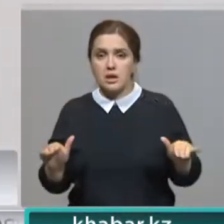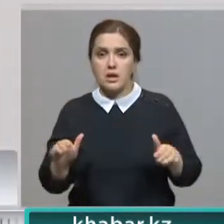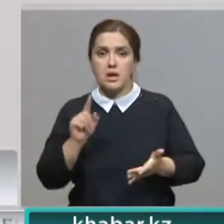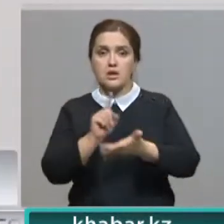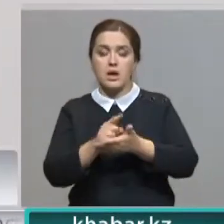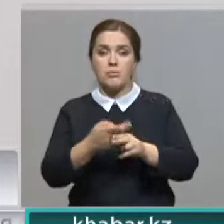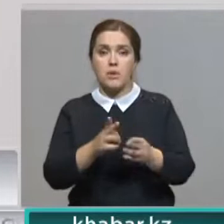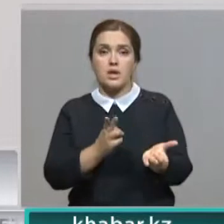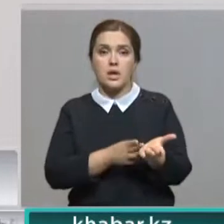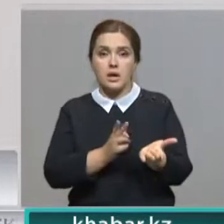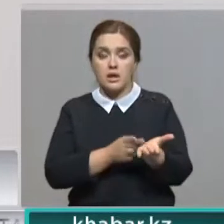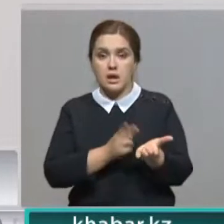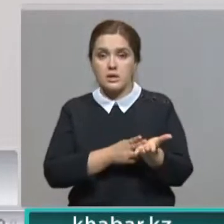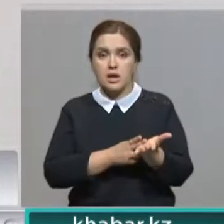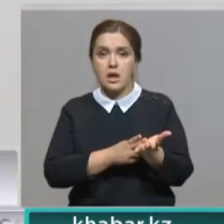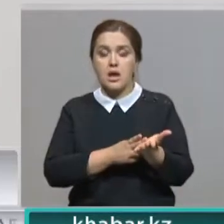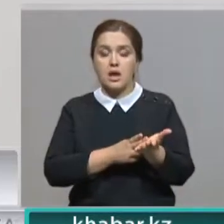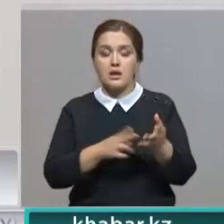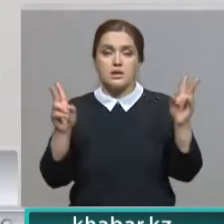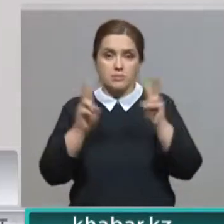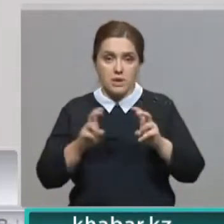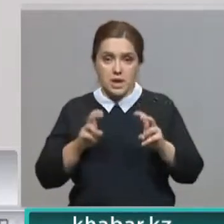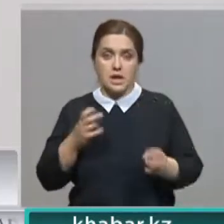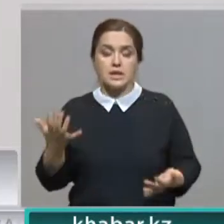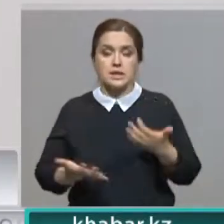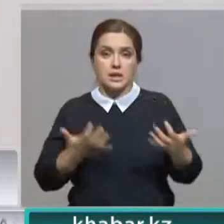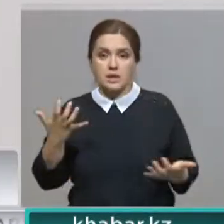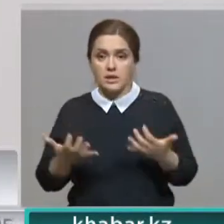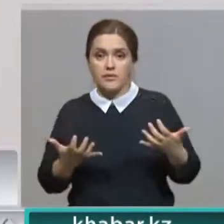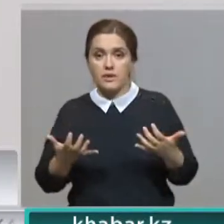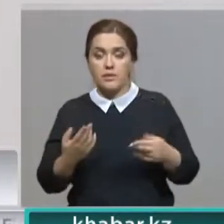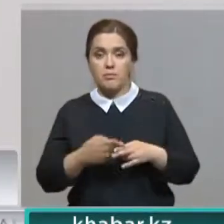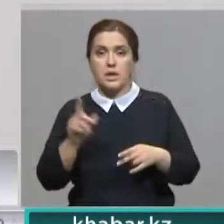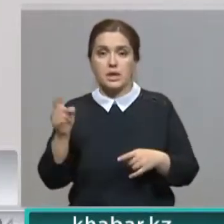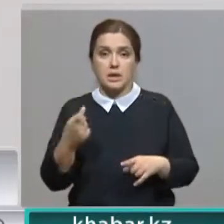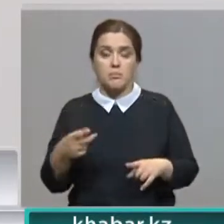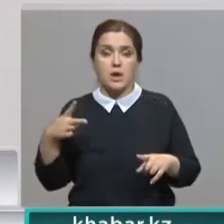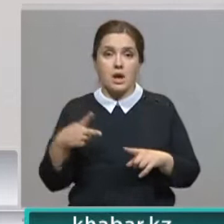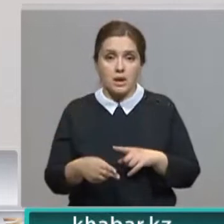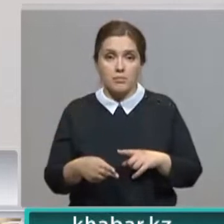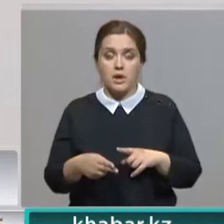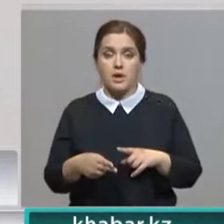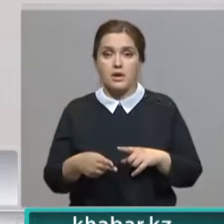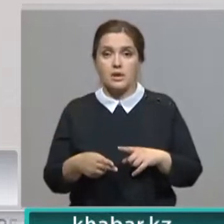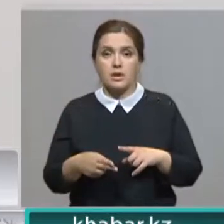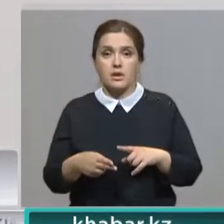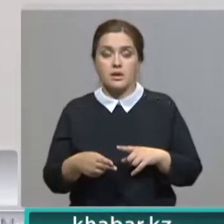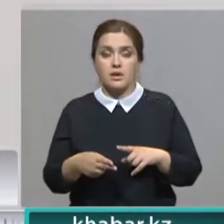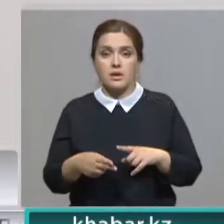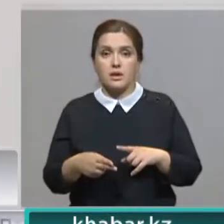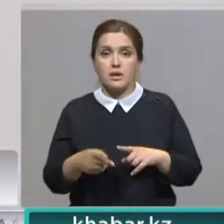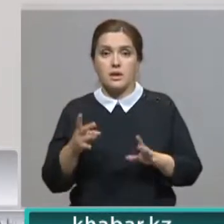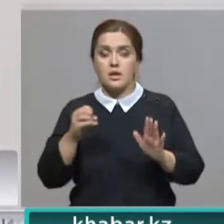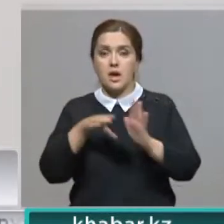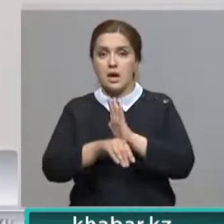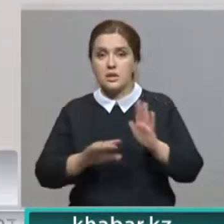доказана в ходе экспертного исследования. Назначение химической кастрации или не назначение химической кастрации, это не означает,